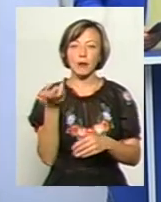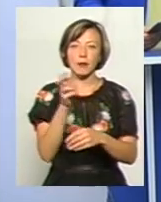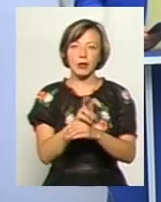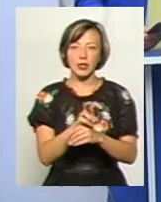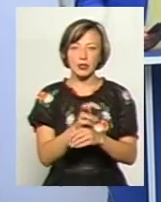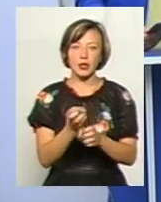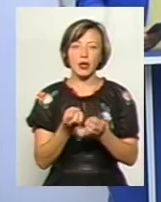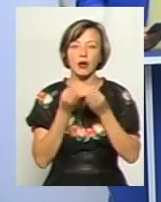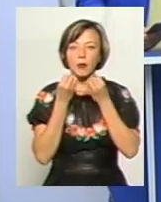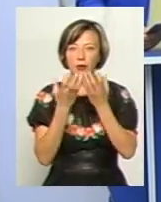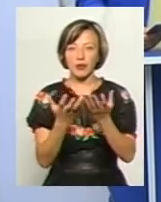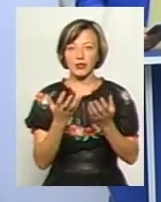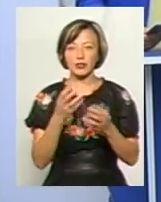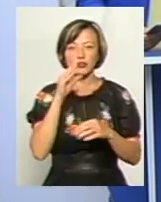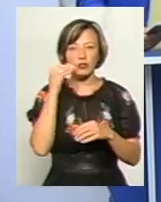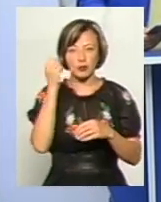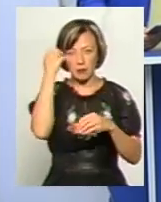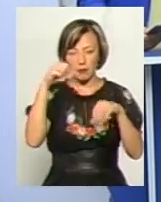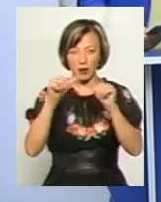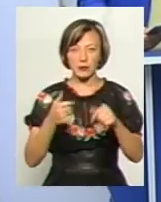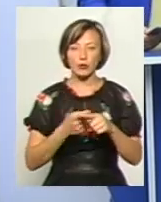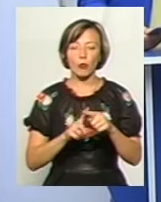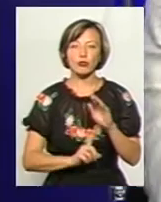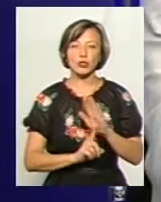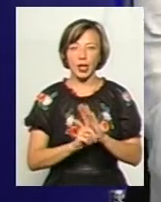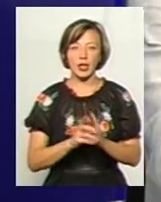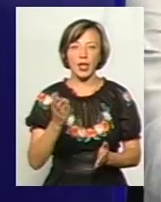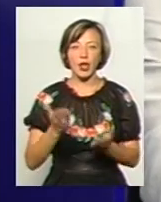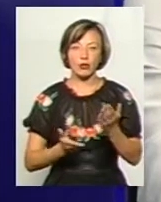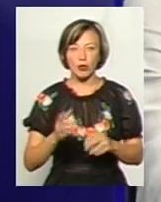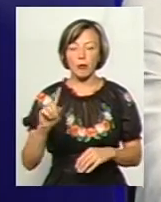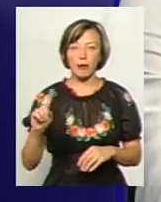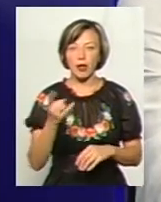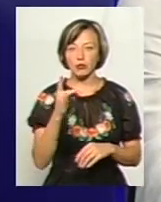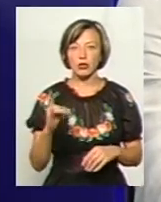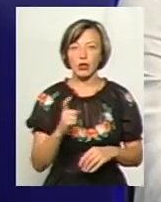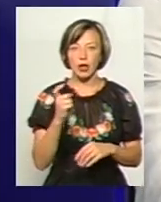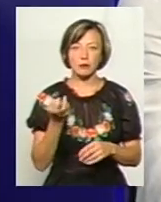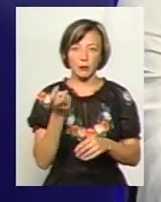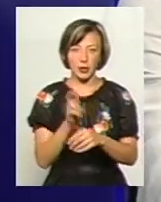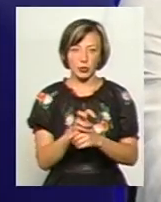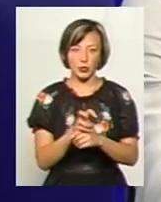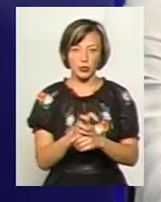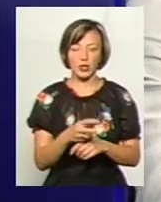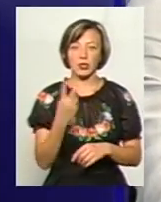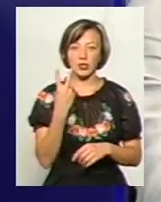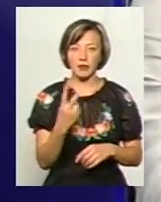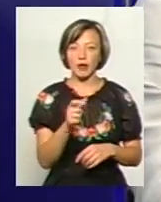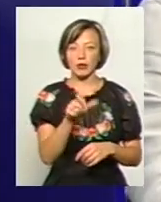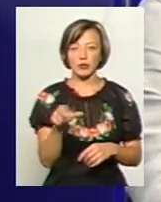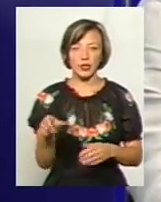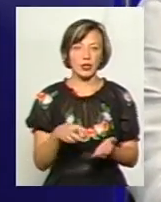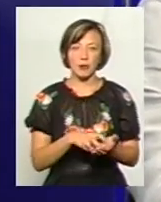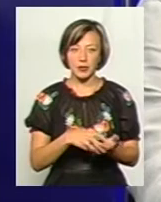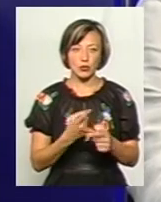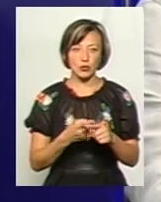покладе до пам'ятника Шевченка. З цього починайте. Якщо перший раз прийдуть два чоловіка, не